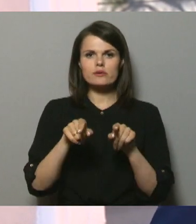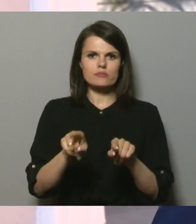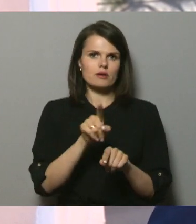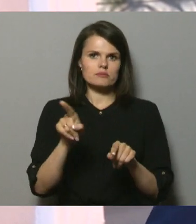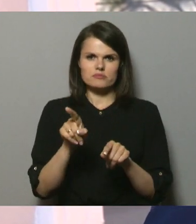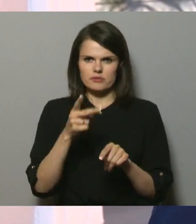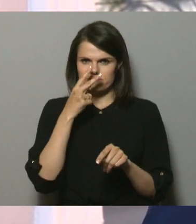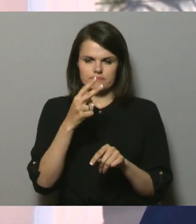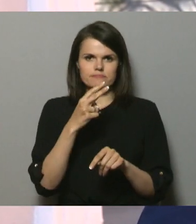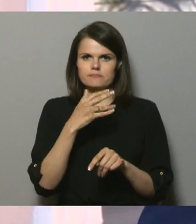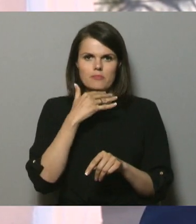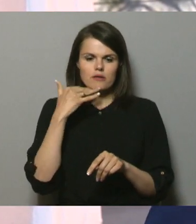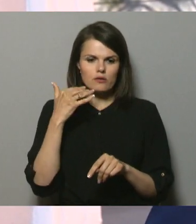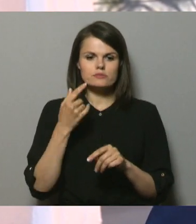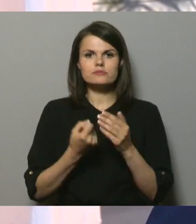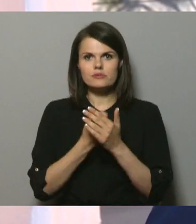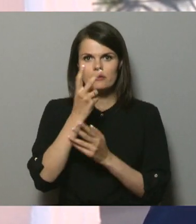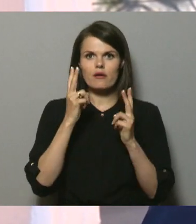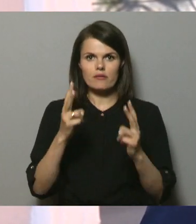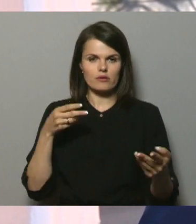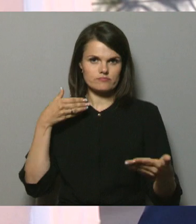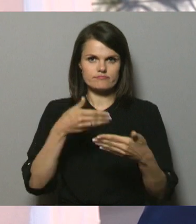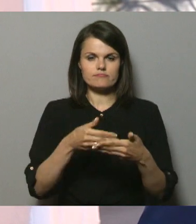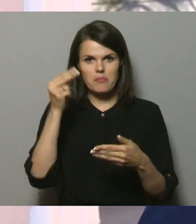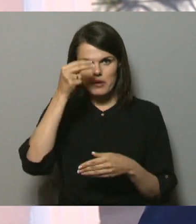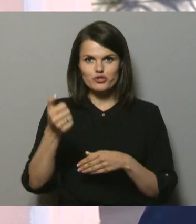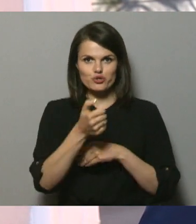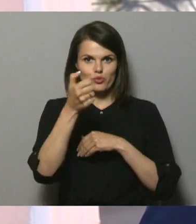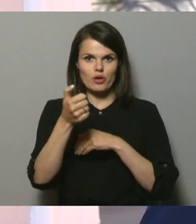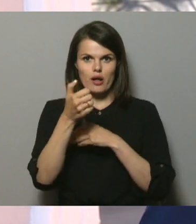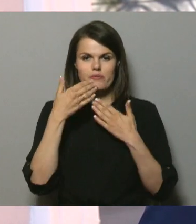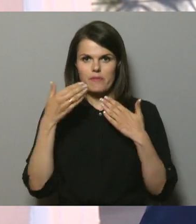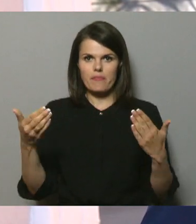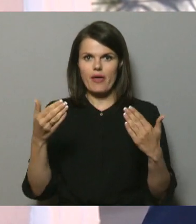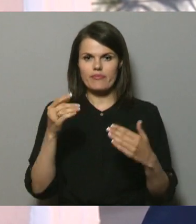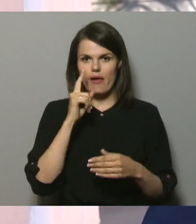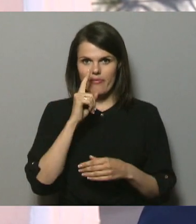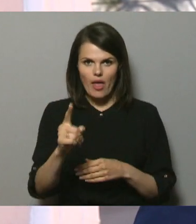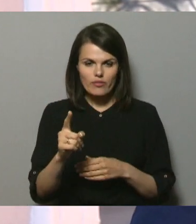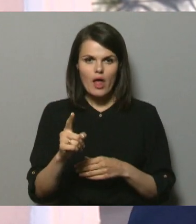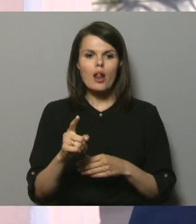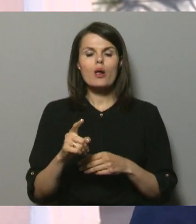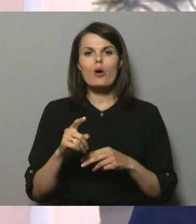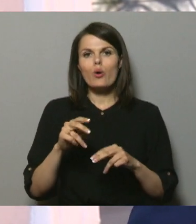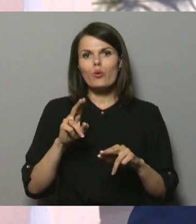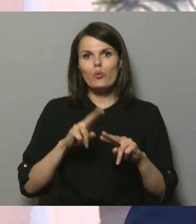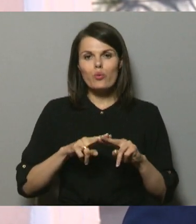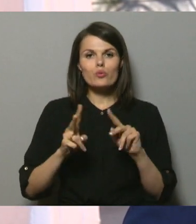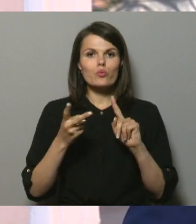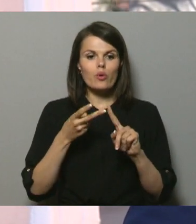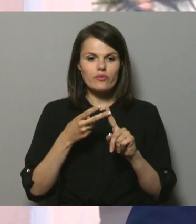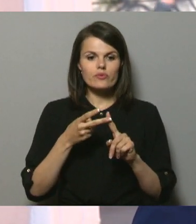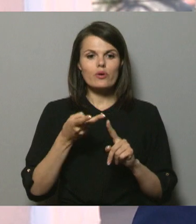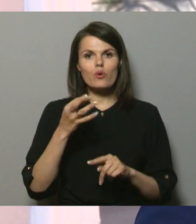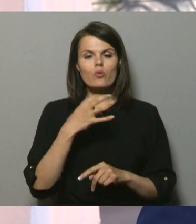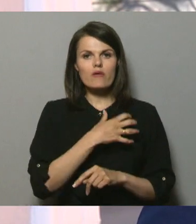nesamērīga. Jo tādēļ, ka tas notiek mācība gada pēdējā nedēļā. Otrais, kas